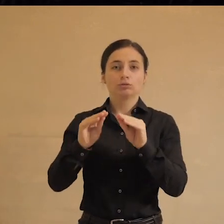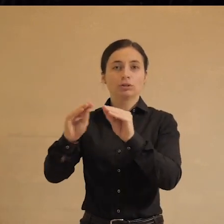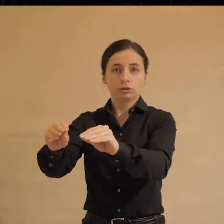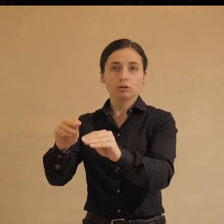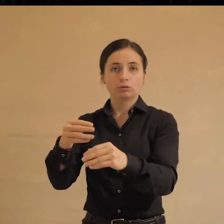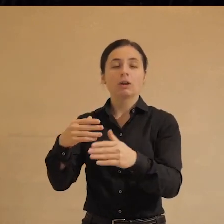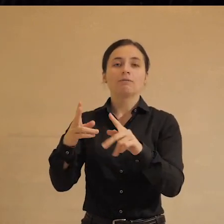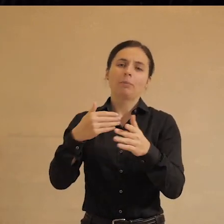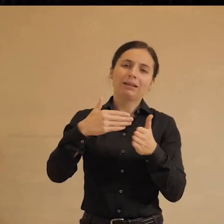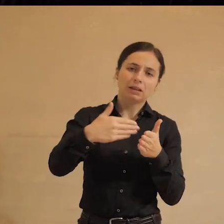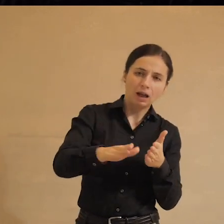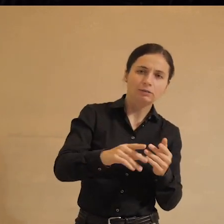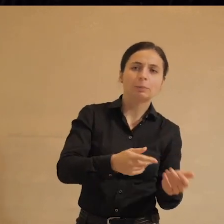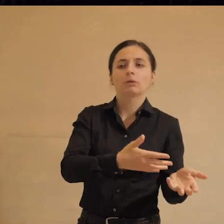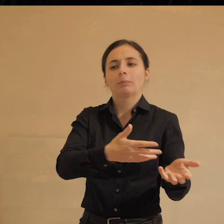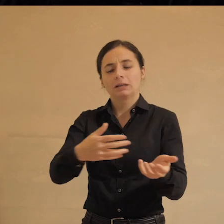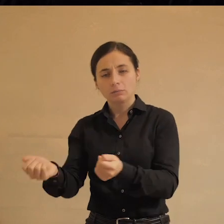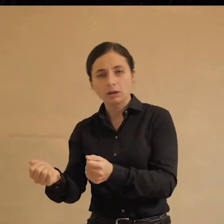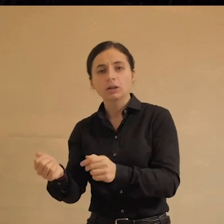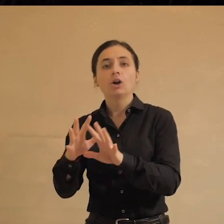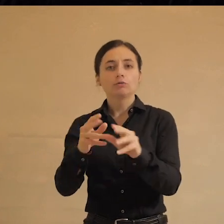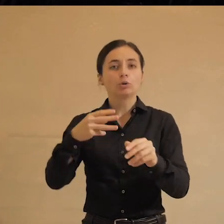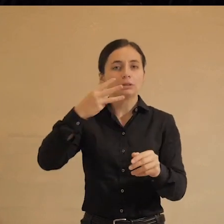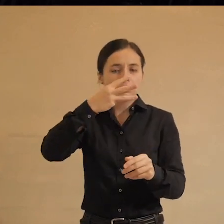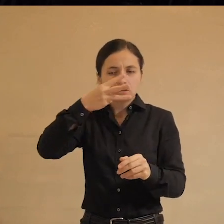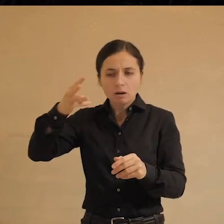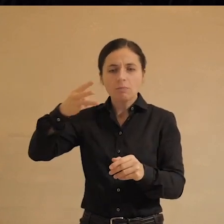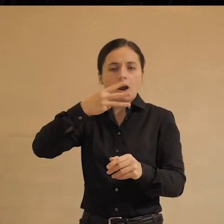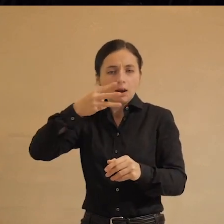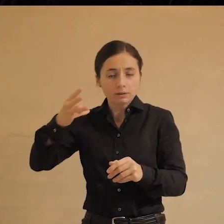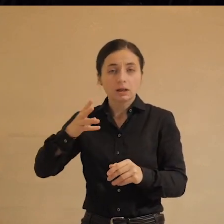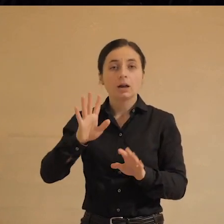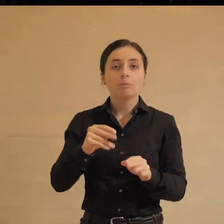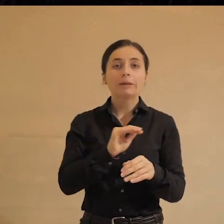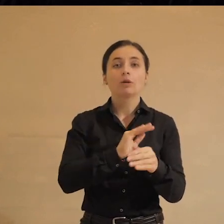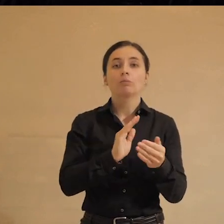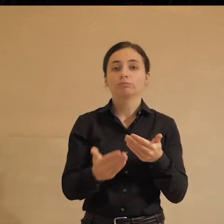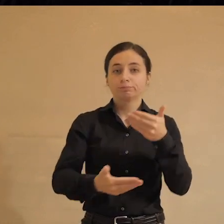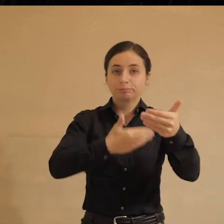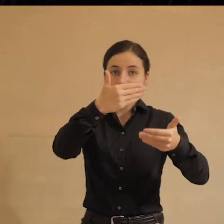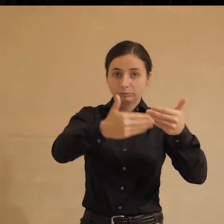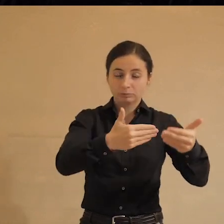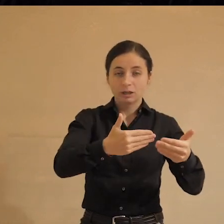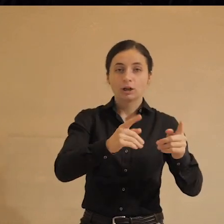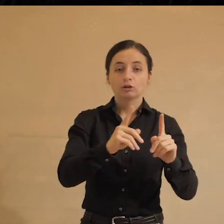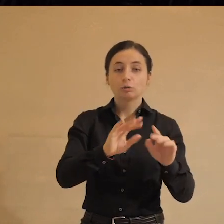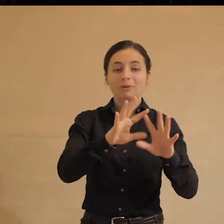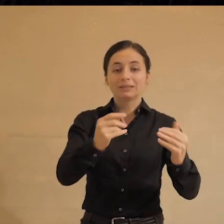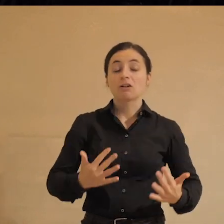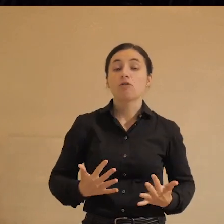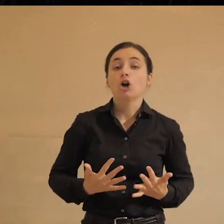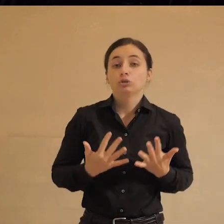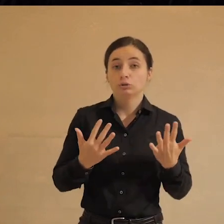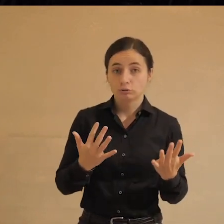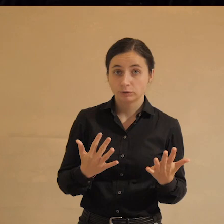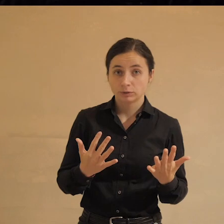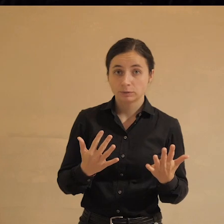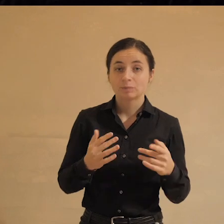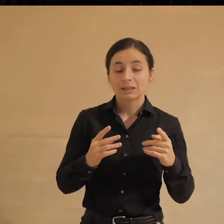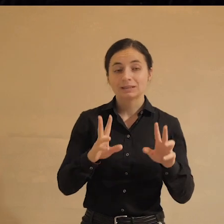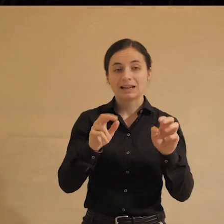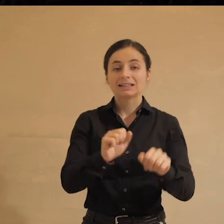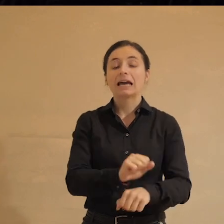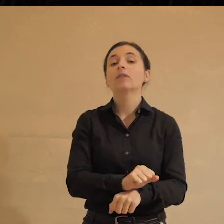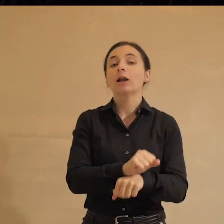в приемную, вам отказывают, потом все-таки принимают, все это нужно, все это вы потом публикуете для воодушевления своих сторонников. Опять же, азы революционной